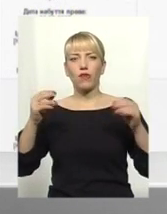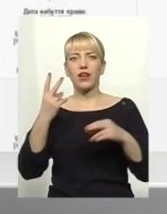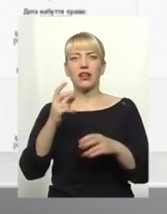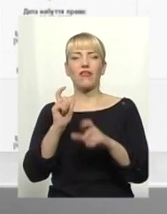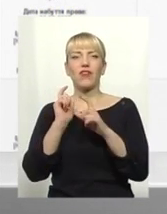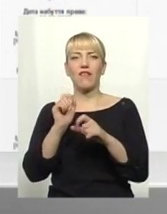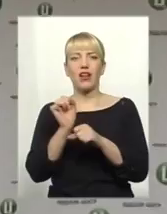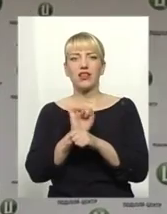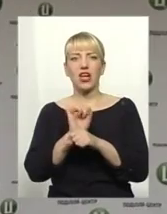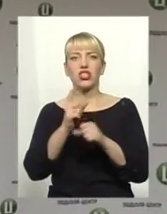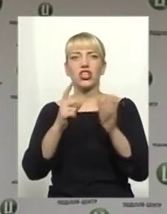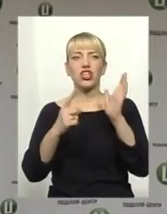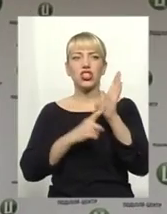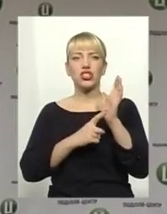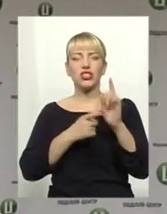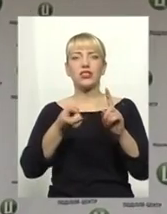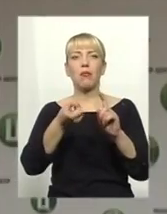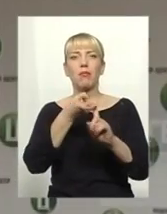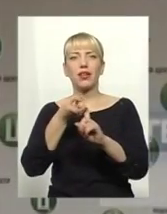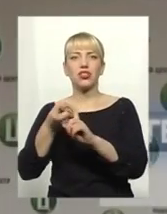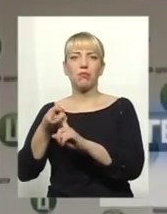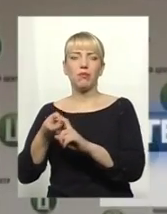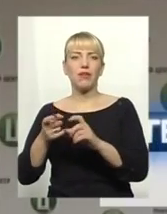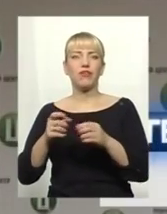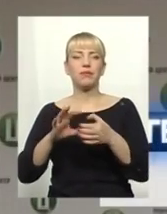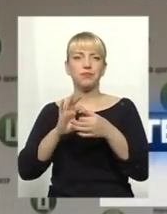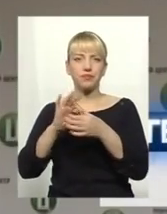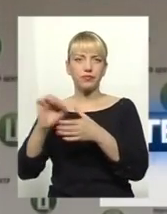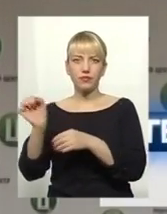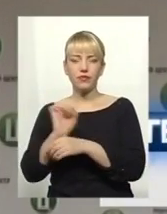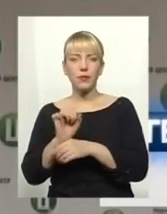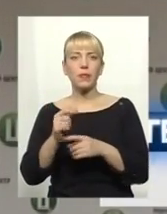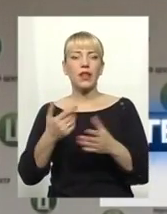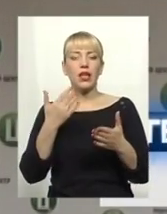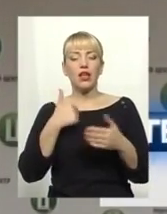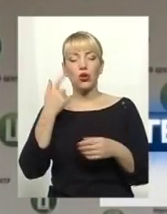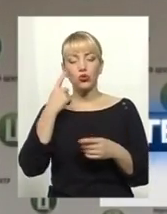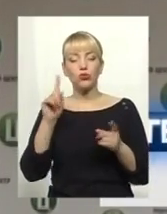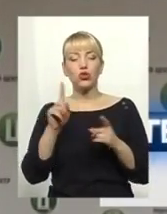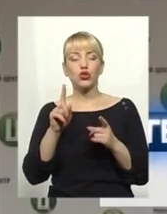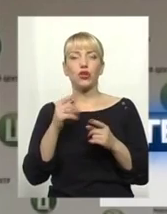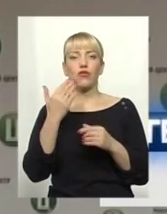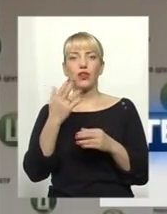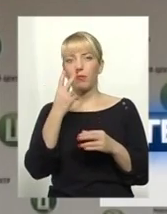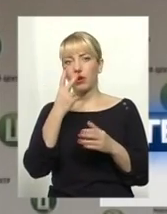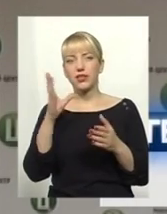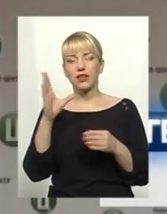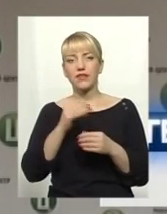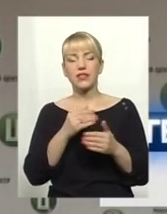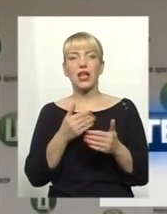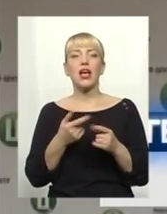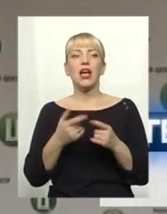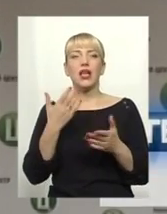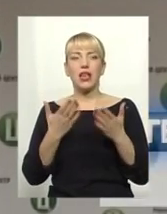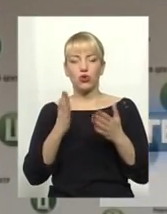6 причепів. Я думаю, що вони зараз показали, якщо не все, то майже все. Якщо не показали, то ми будемо